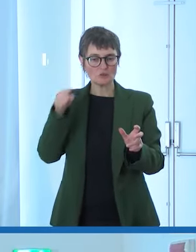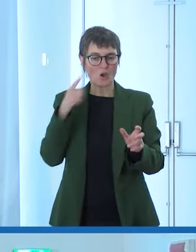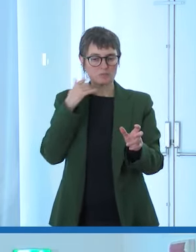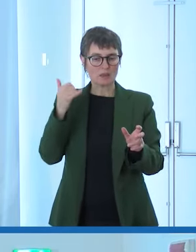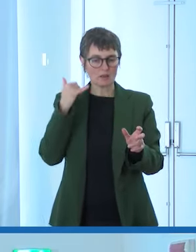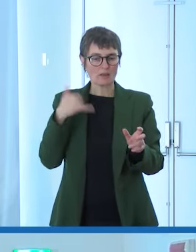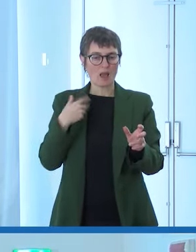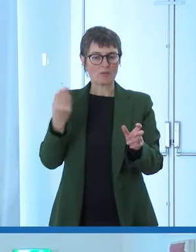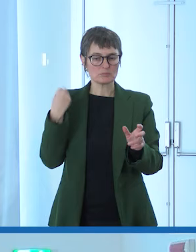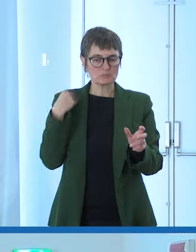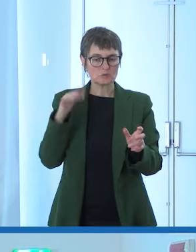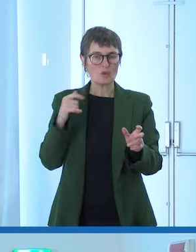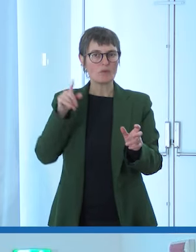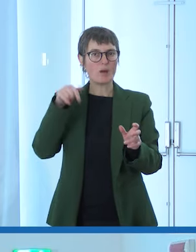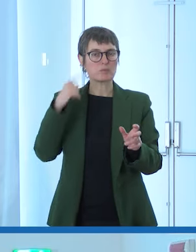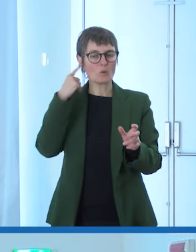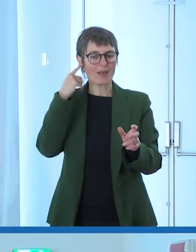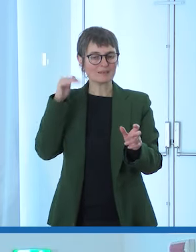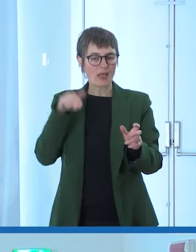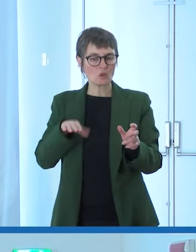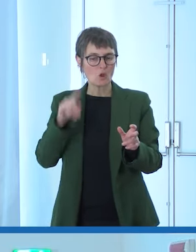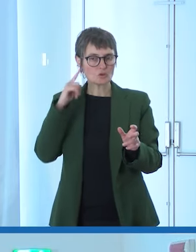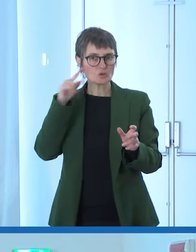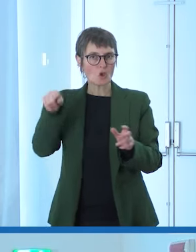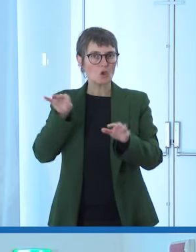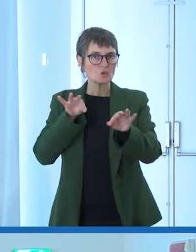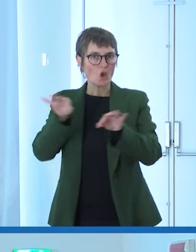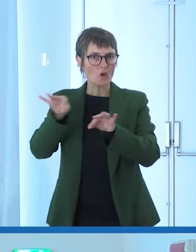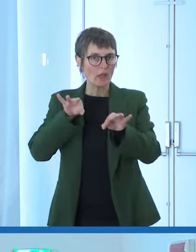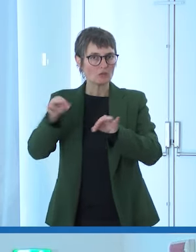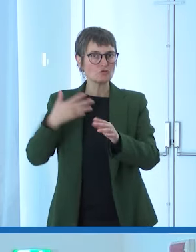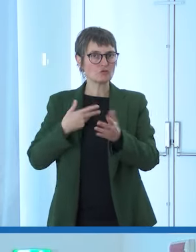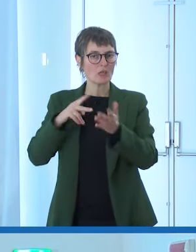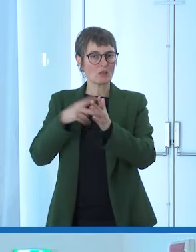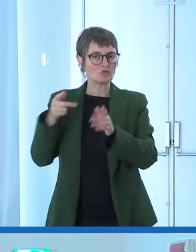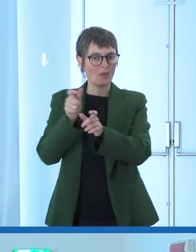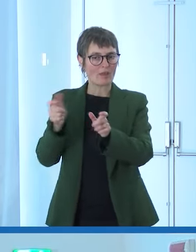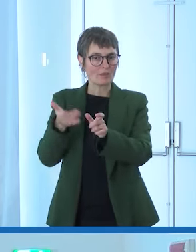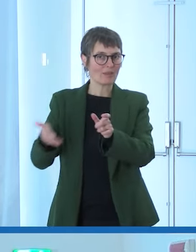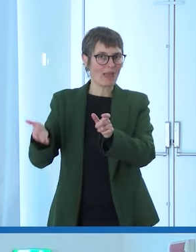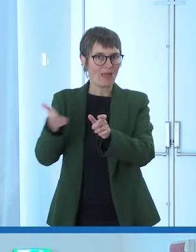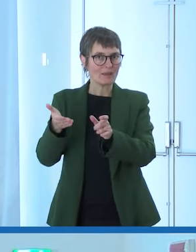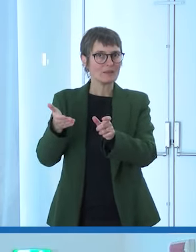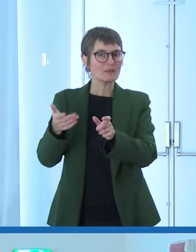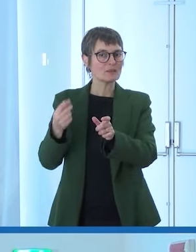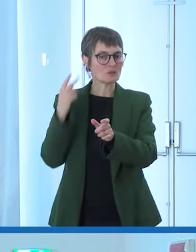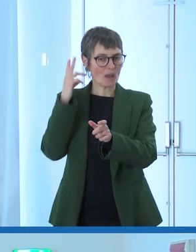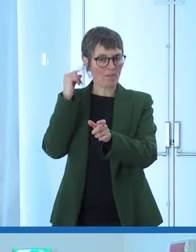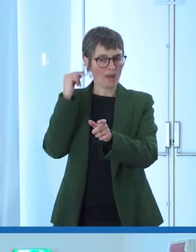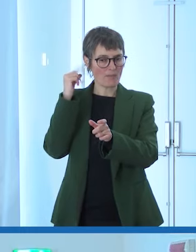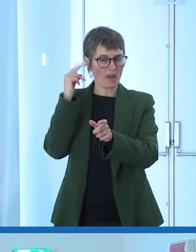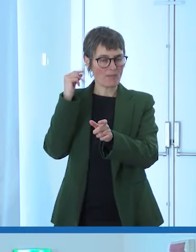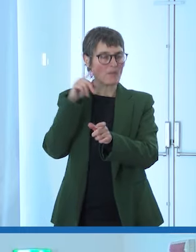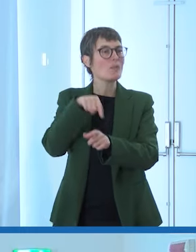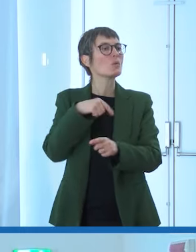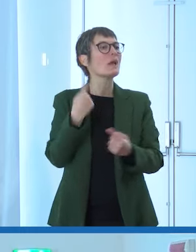anche contemporaneamente sotto la regia dove ci sono i tecnici e gli autori che ti parlano nel caos più